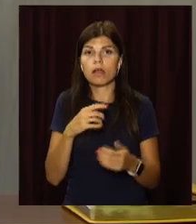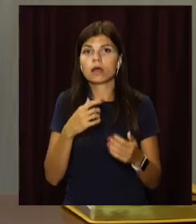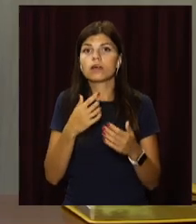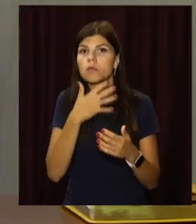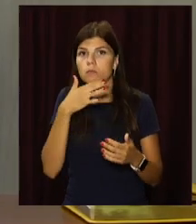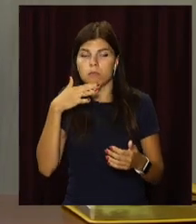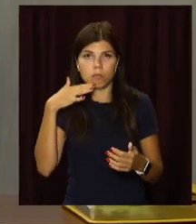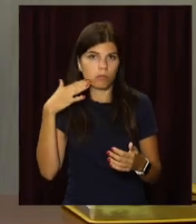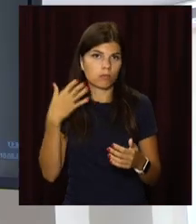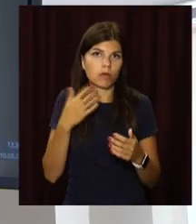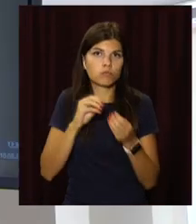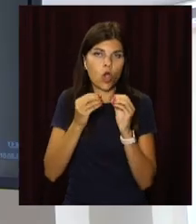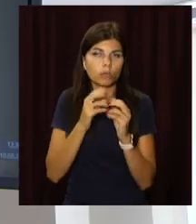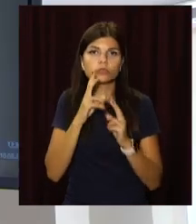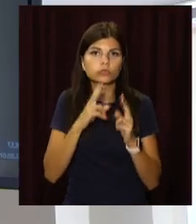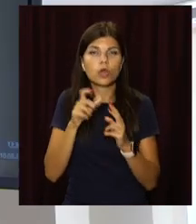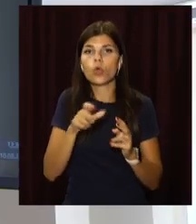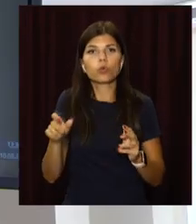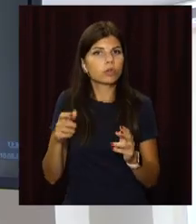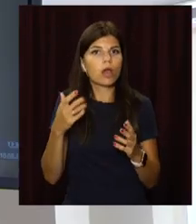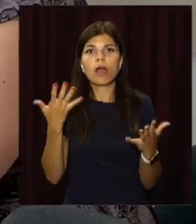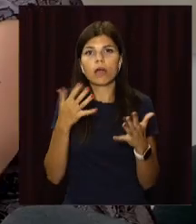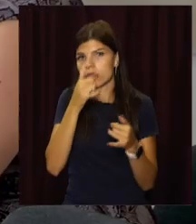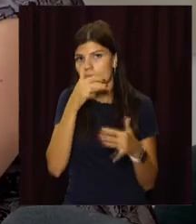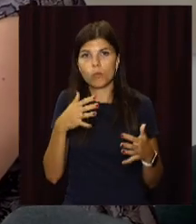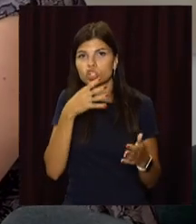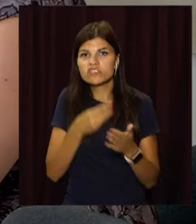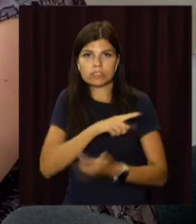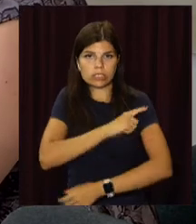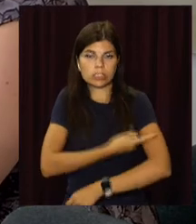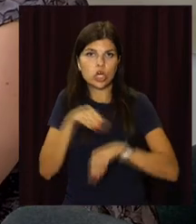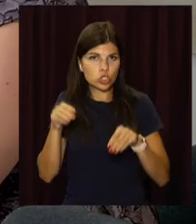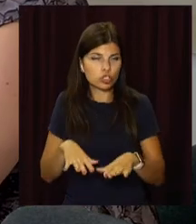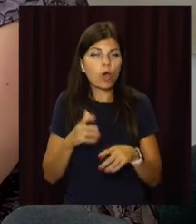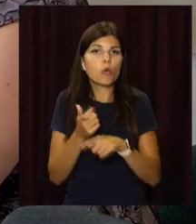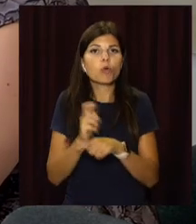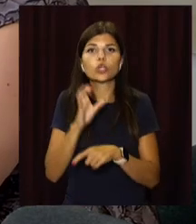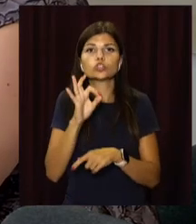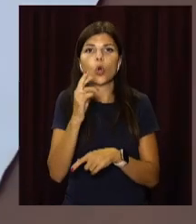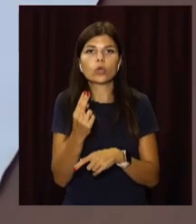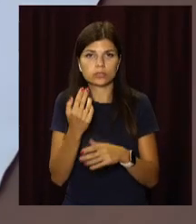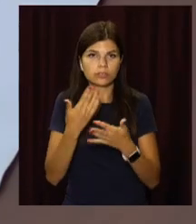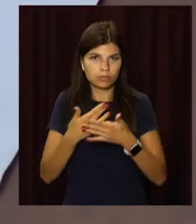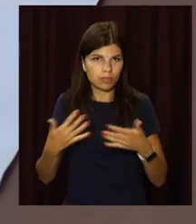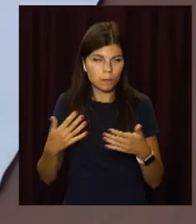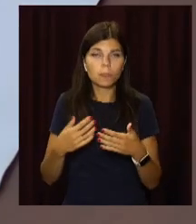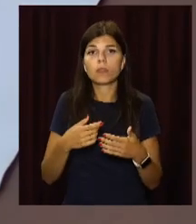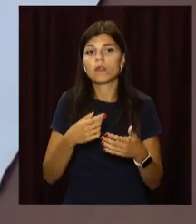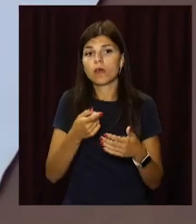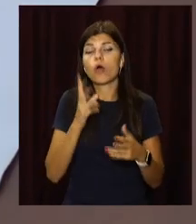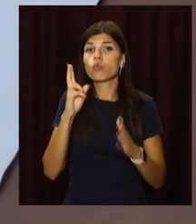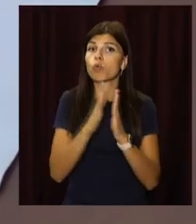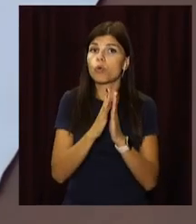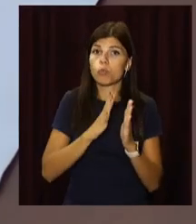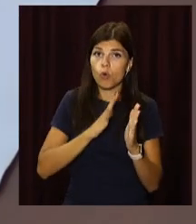проблеми, які кам'янчани не змогли розв'язати власними силами, здебільшого соціально-побитові. Місцеві, зокрема, просили допомоги у відновленні